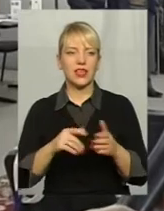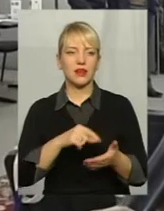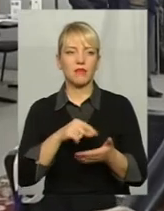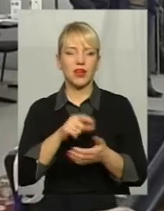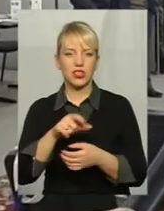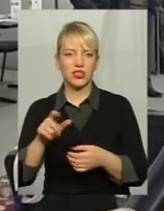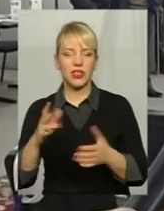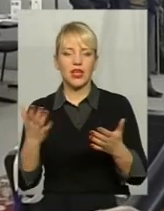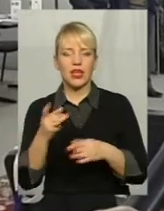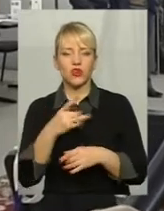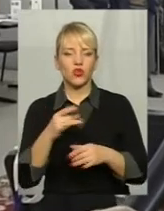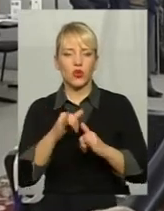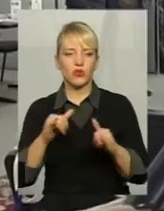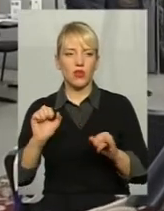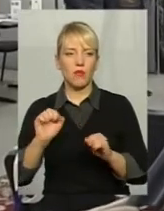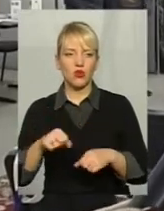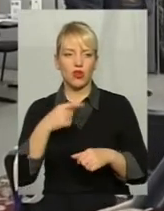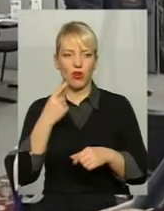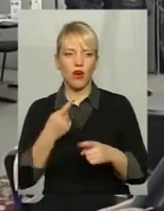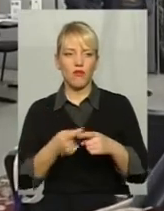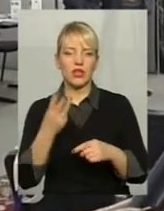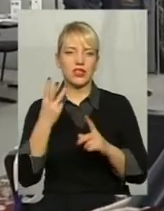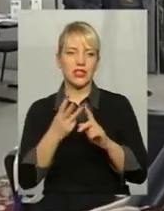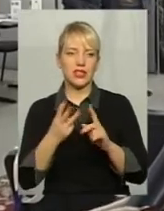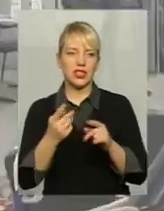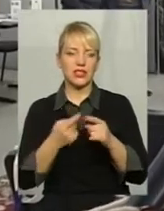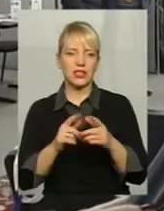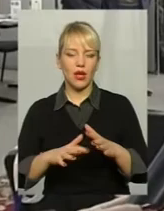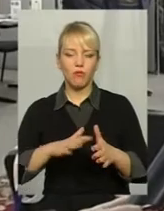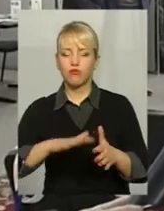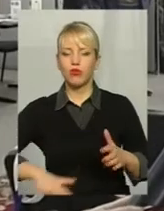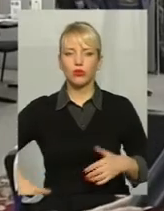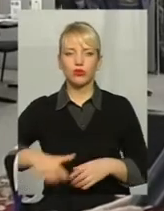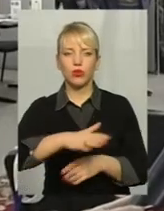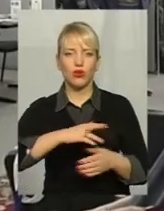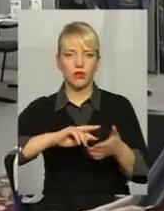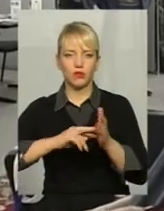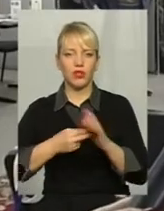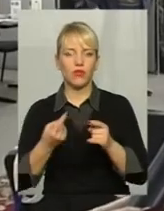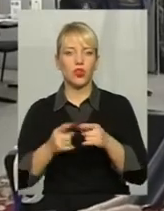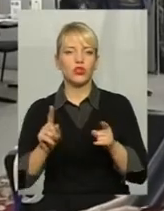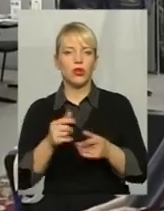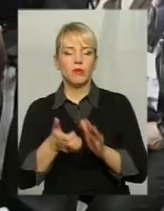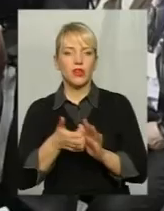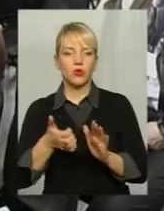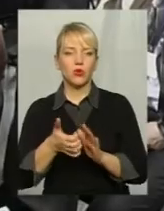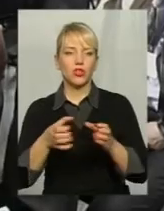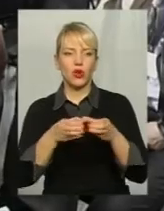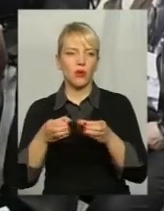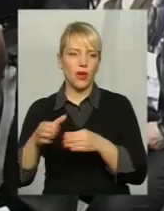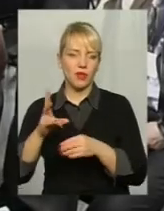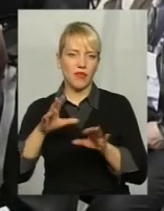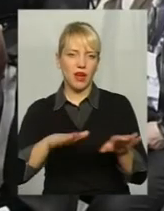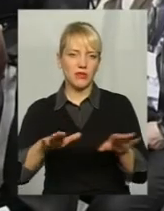який регіональний розвиток ми будемо говорити Третя панель – це просторове планування, це те, чого бракує громадам на місцях Саме на